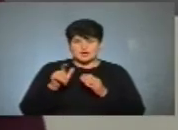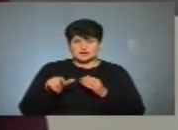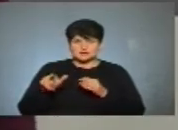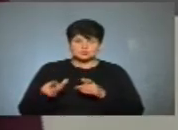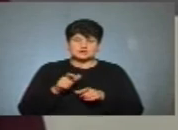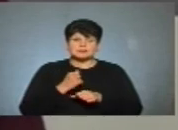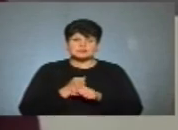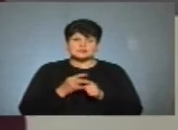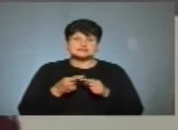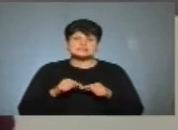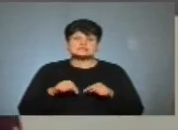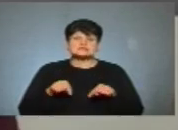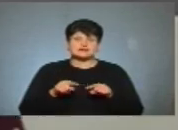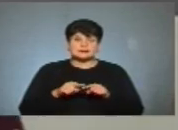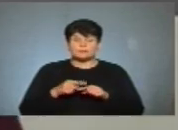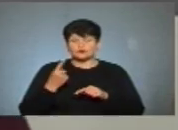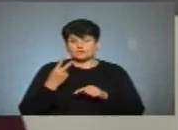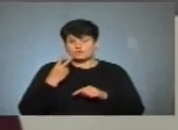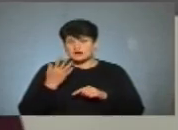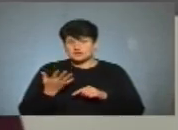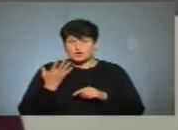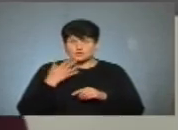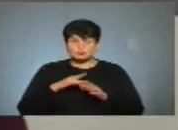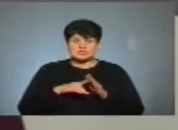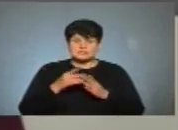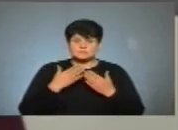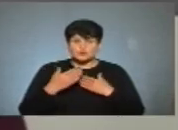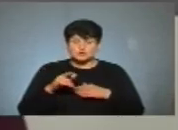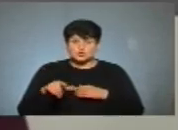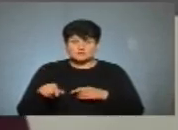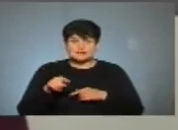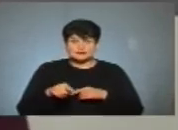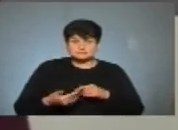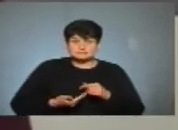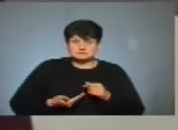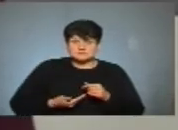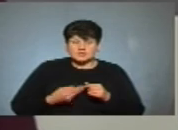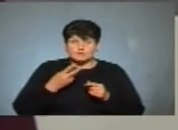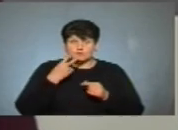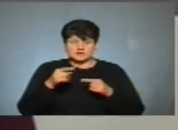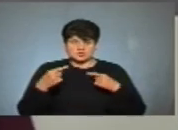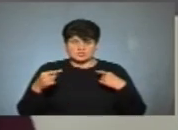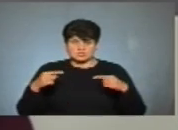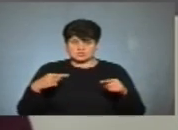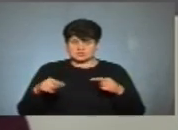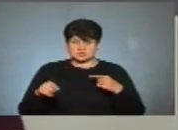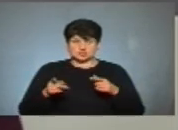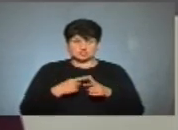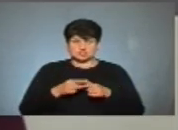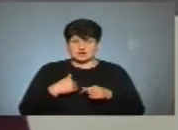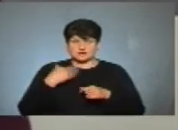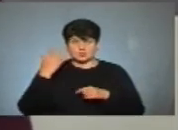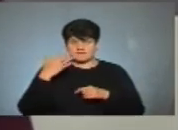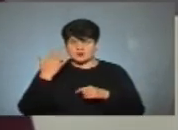працювала в цій сфері. Я собі по одному це бачила. Коли я почала спілкуватися з людьми, які там мешкають, я побачила зовсім іншу картину, ніж я собі